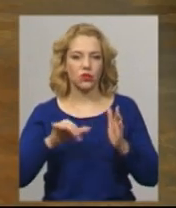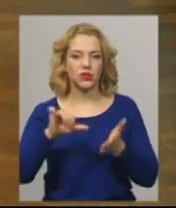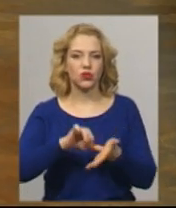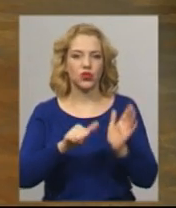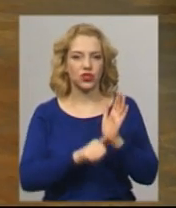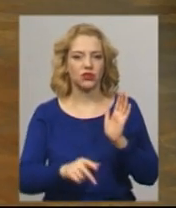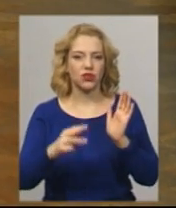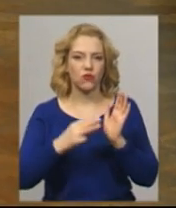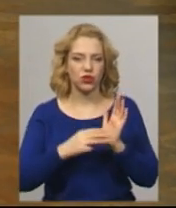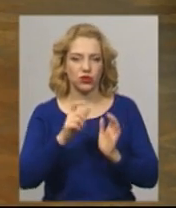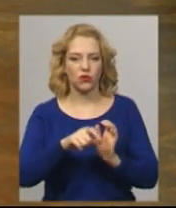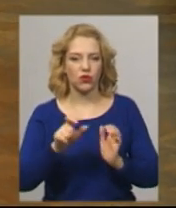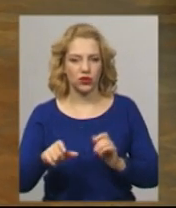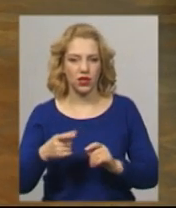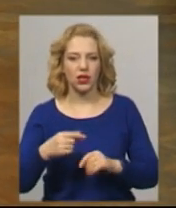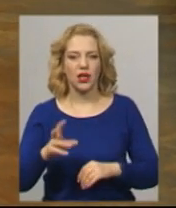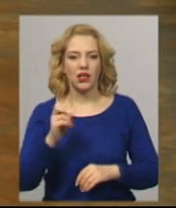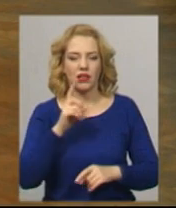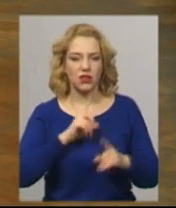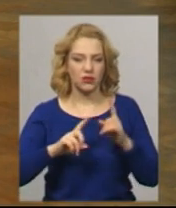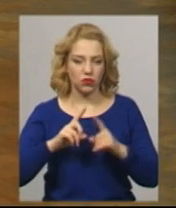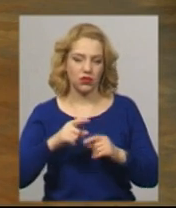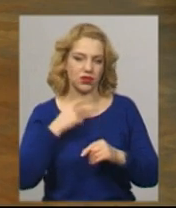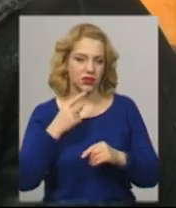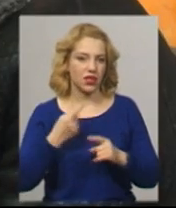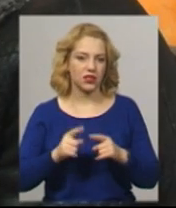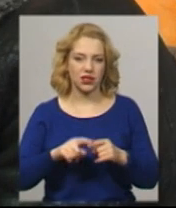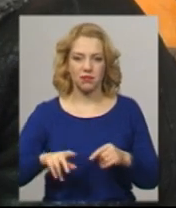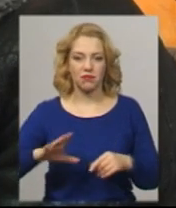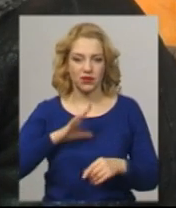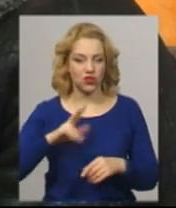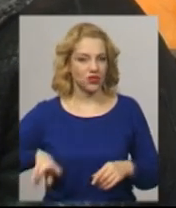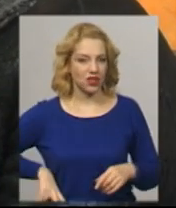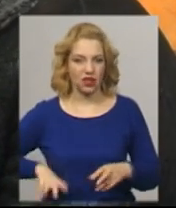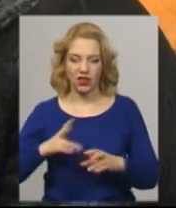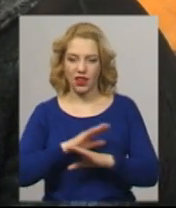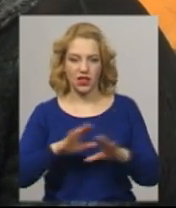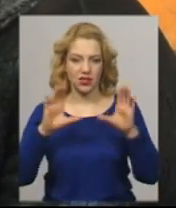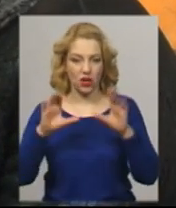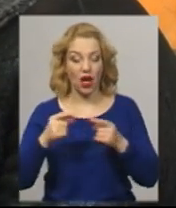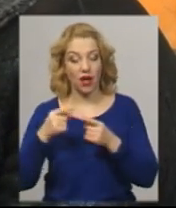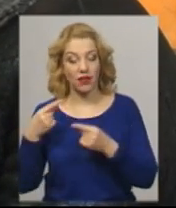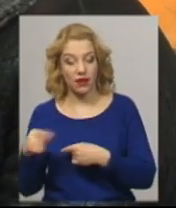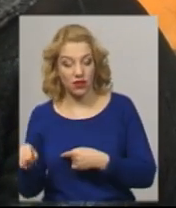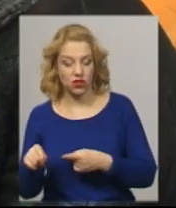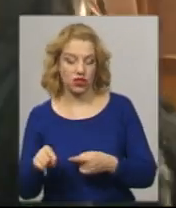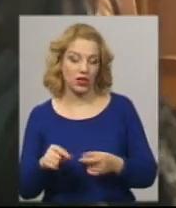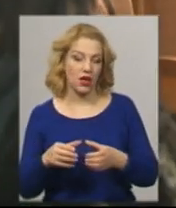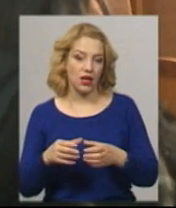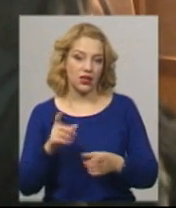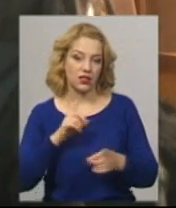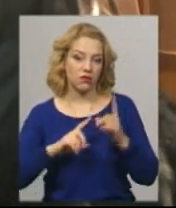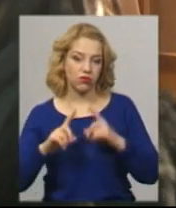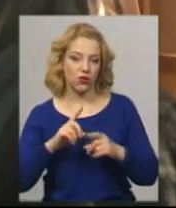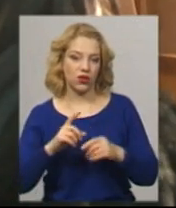лікарні, які самі збори тодішнє ВО директора назвала нелегітимними. І на інших зборах, де було 18 членів колективу, висунули своїх кандидатів.